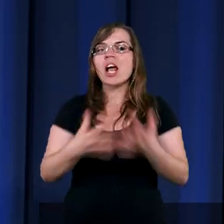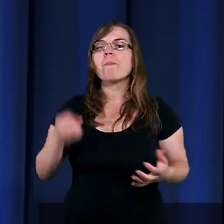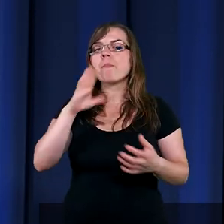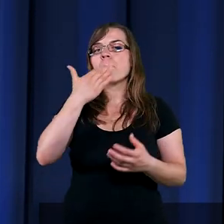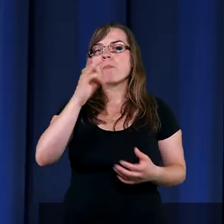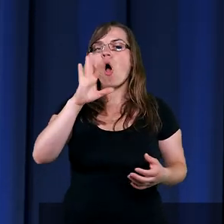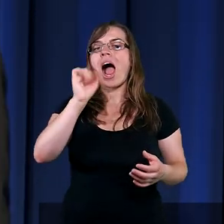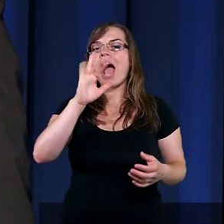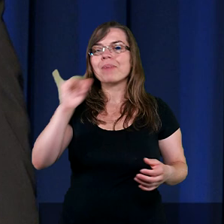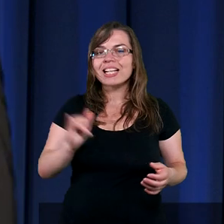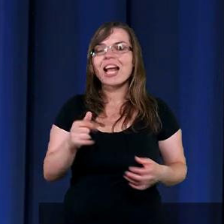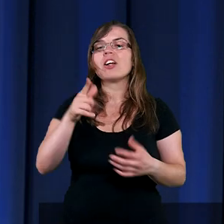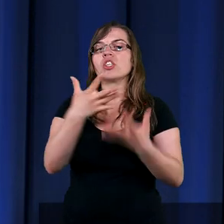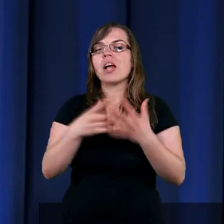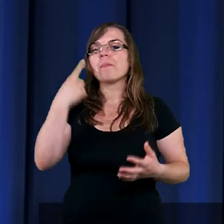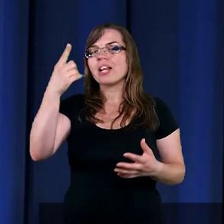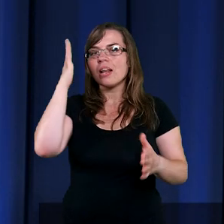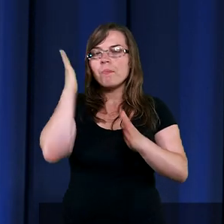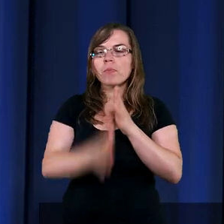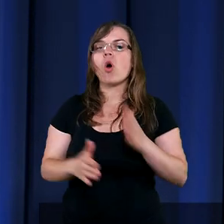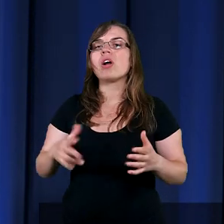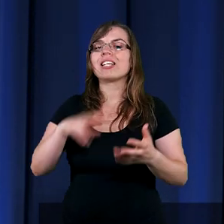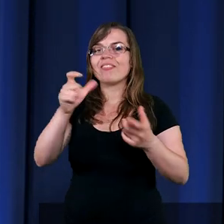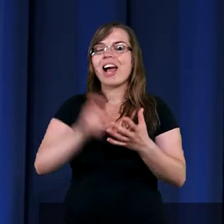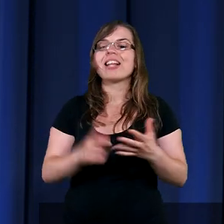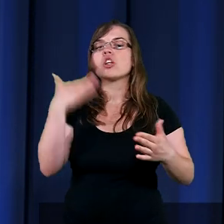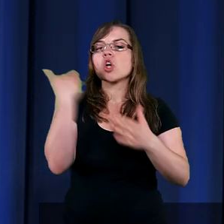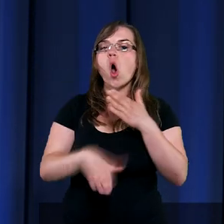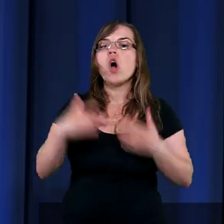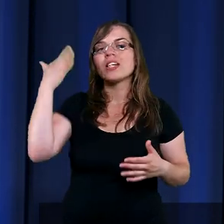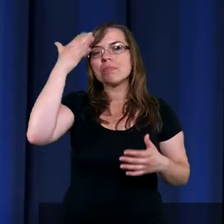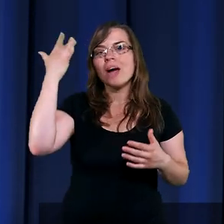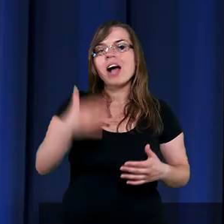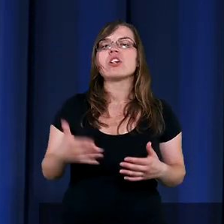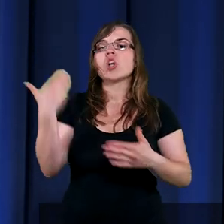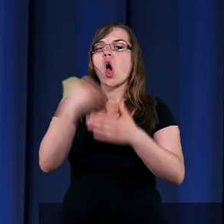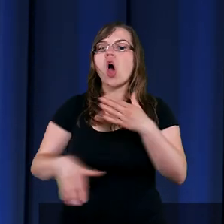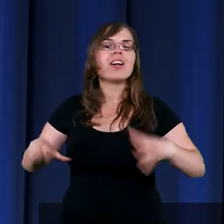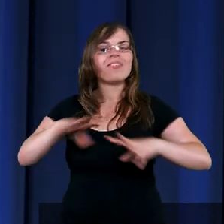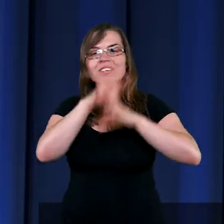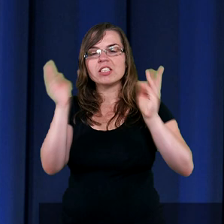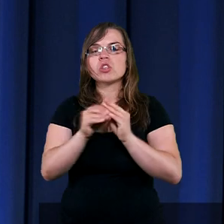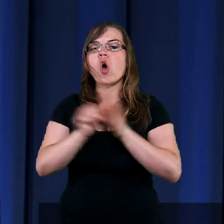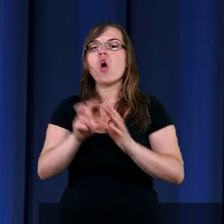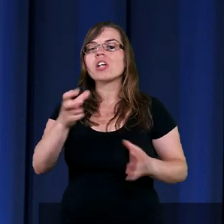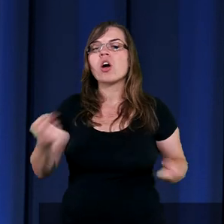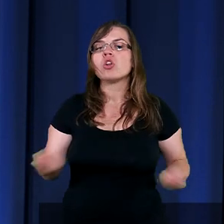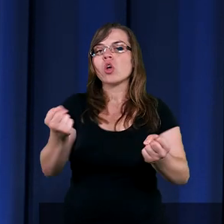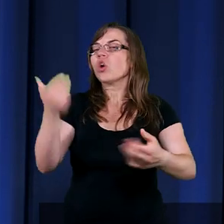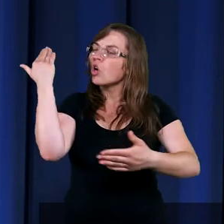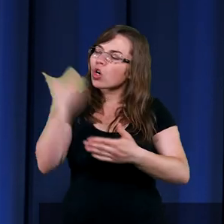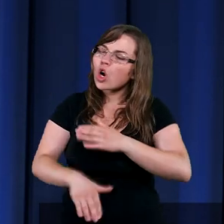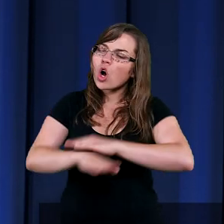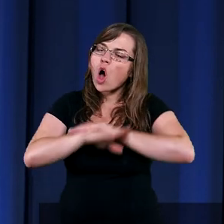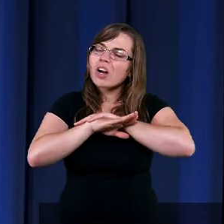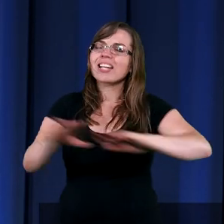Pana. Jeden prosty werset, koniec marzeń Mojżesza. Koniec wszystkiego, do czego dążył. Koniec.